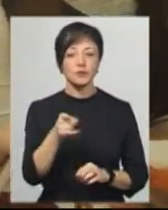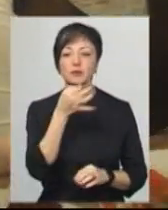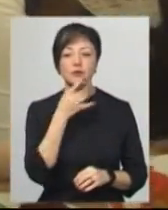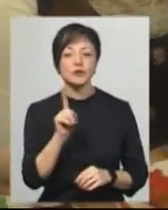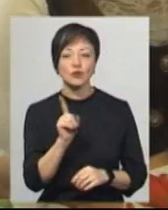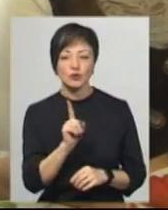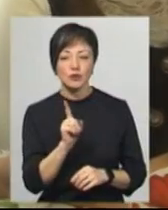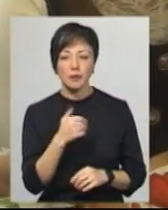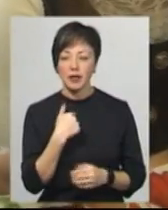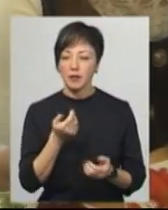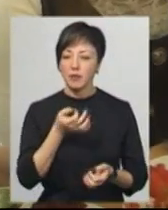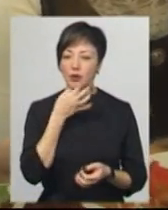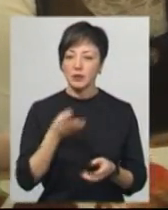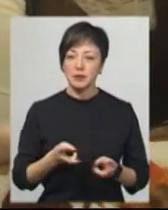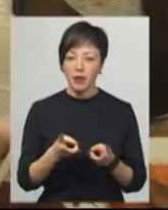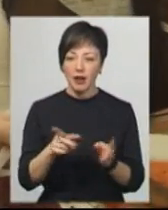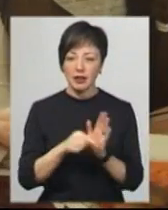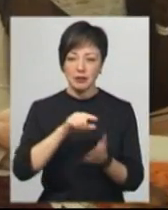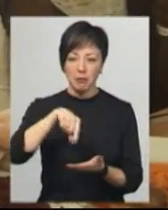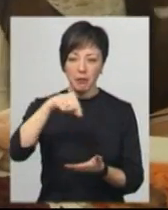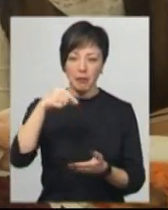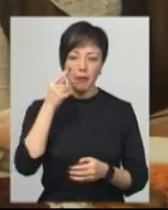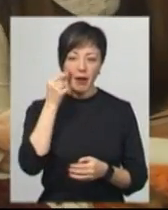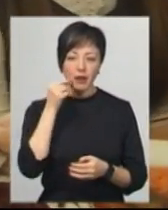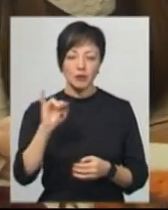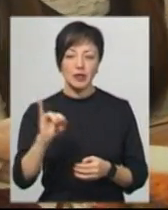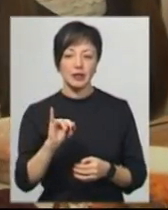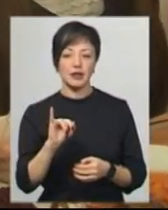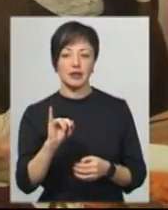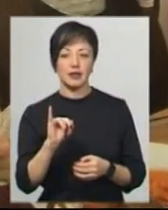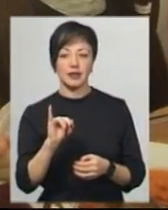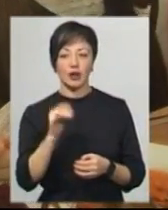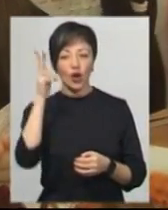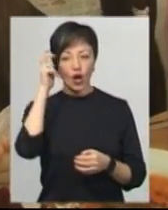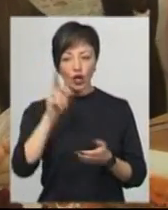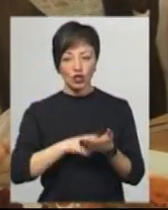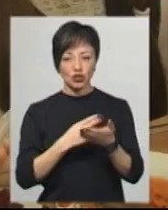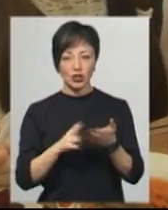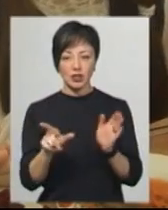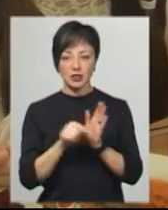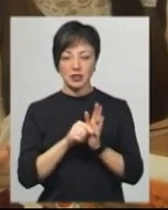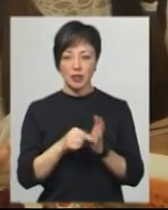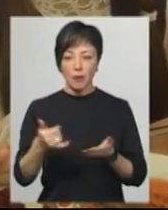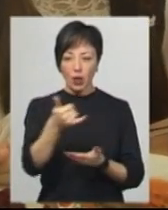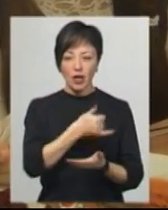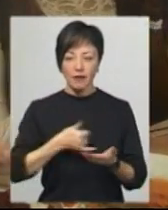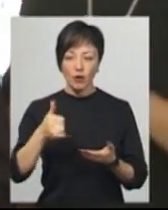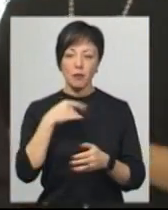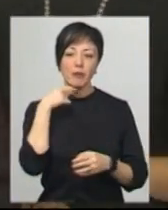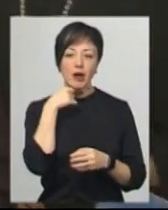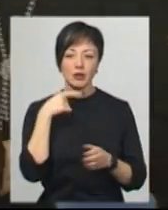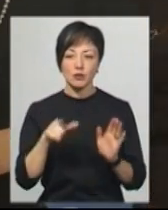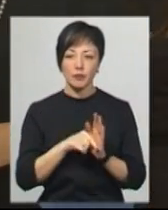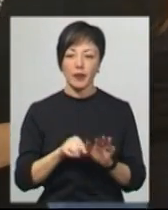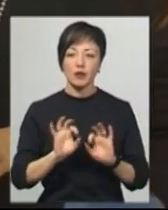Мені подобається запіканка з медом і гречка з подлівкою і м'ясом.